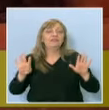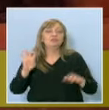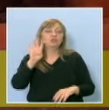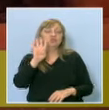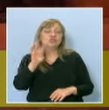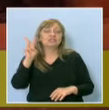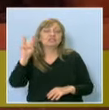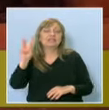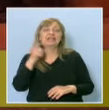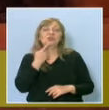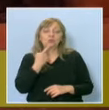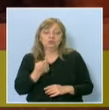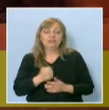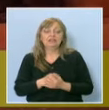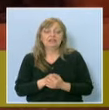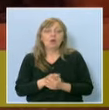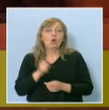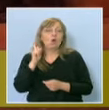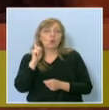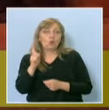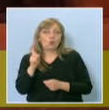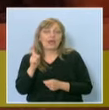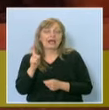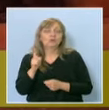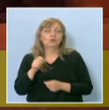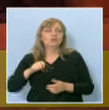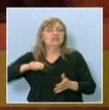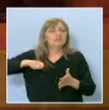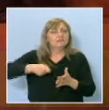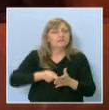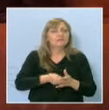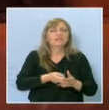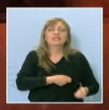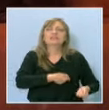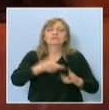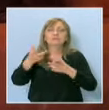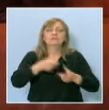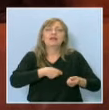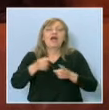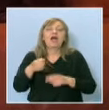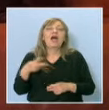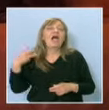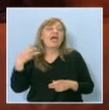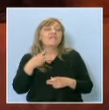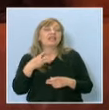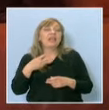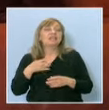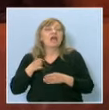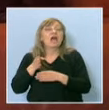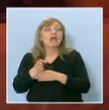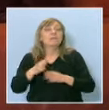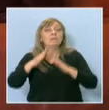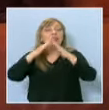година, когато насилствено изселваха евреите към лагерите на